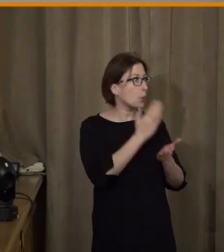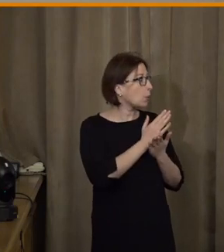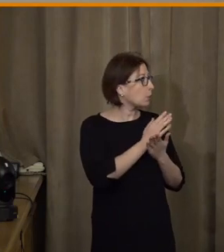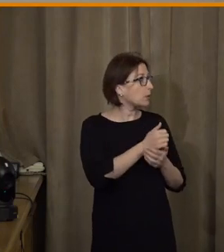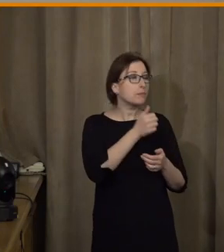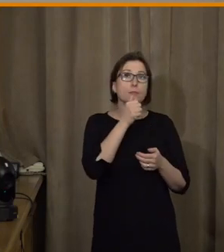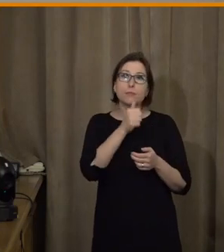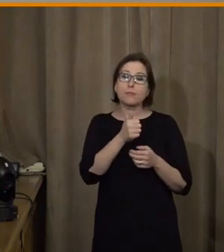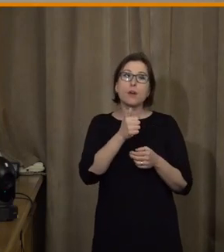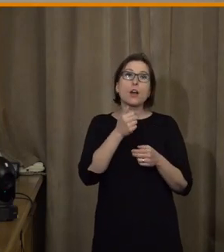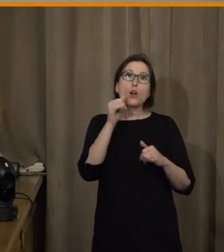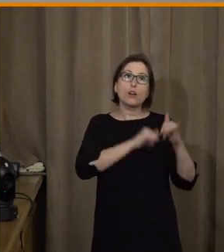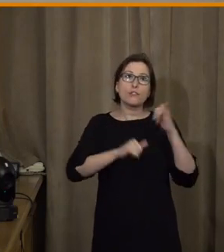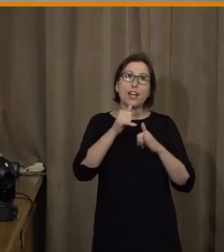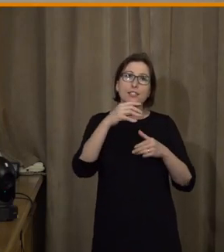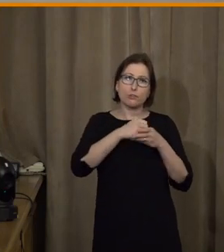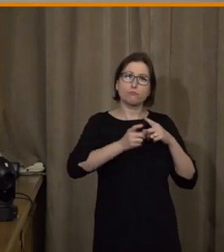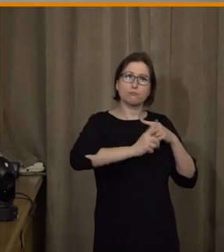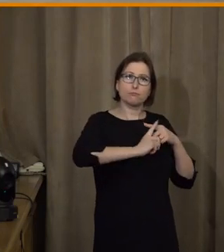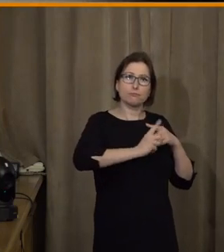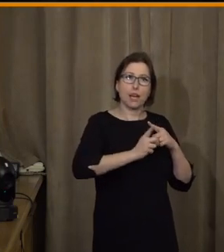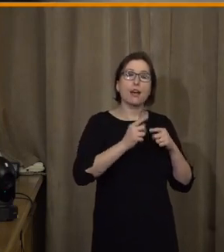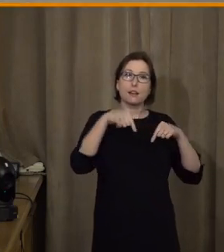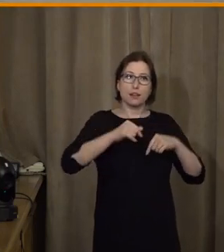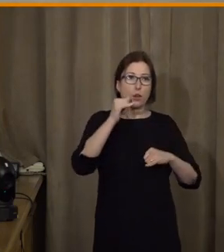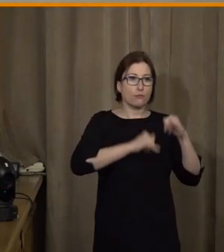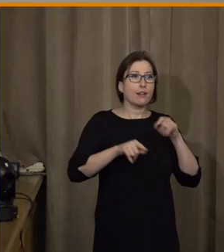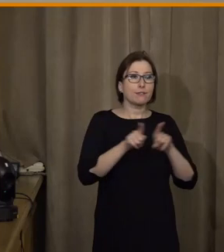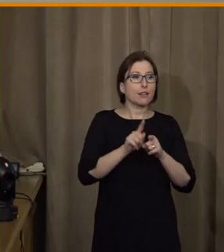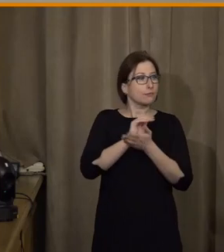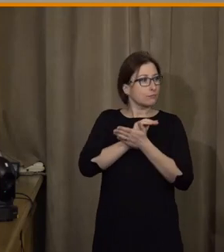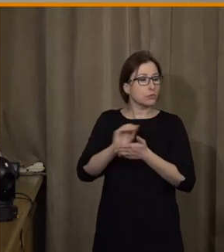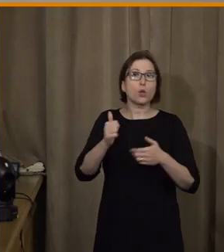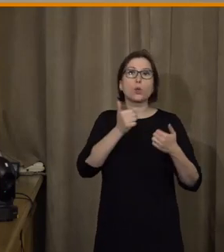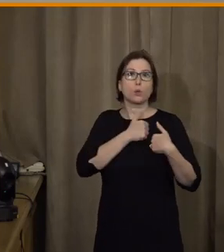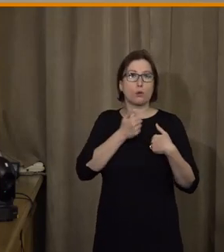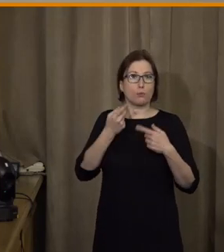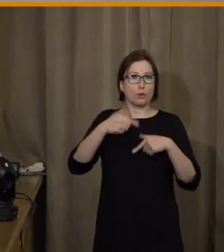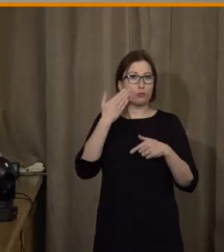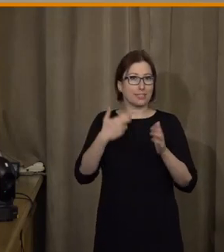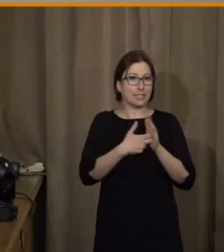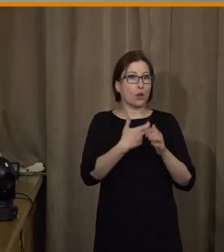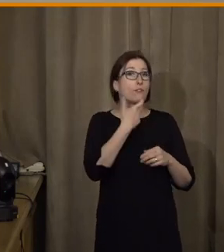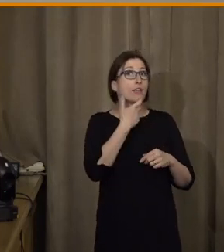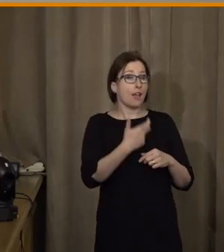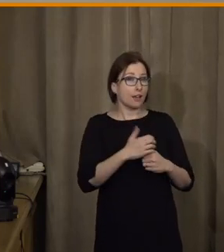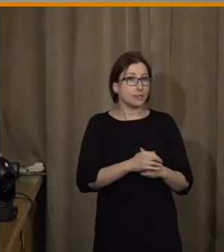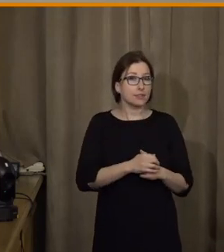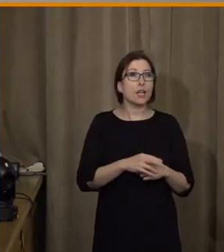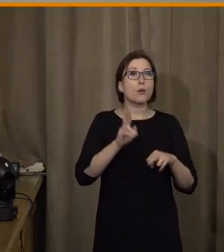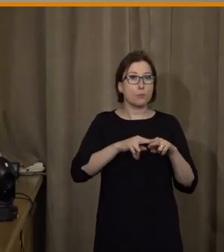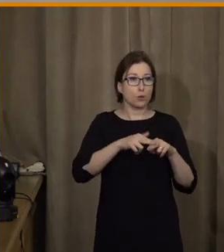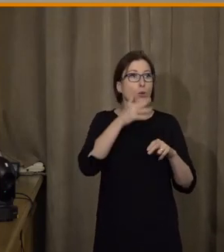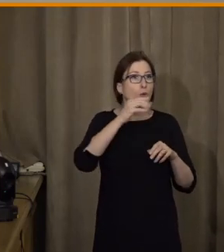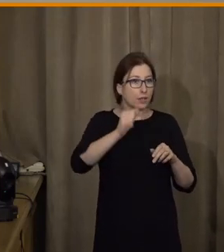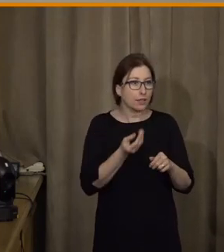jedna z mála asi konferencí, na které chodíte, je tato konference tlumočená do českého znakového jazyka. Později bude i